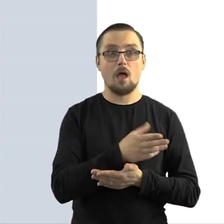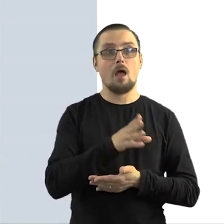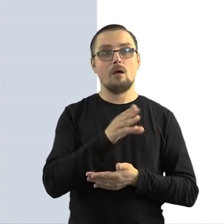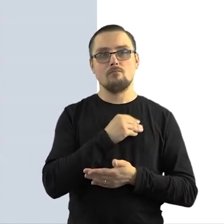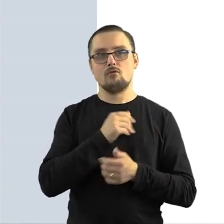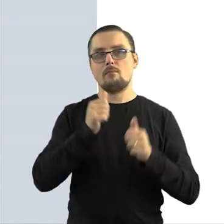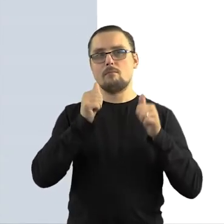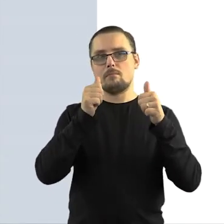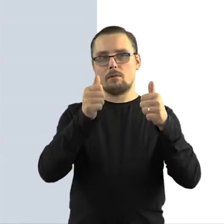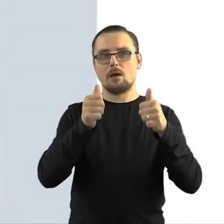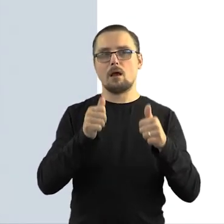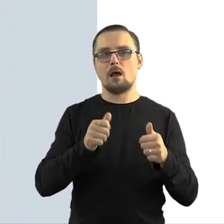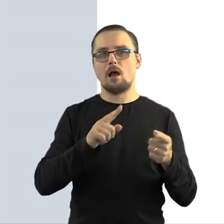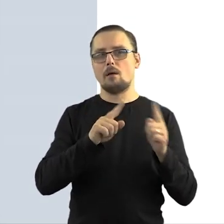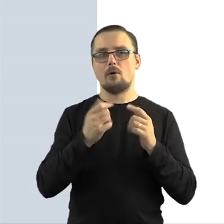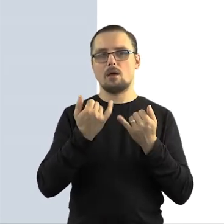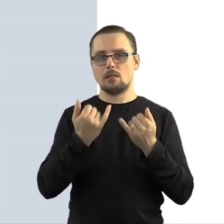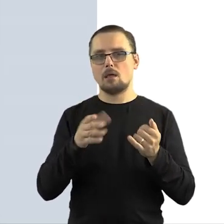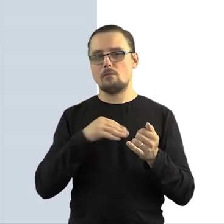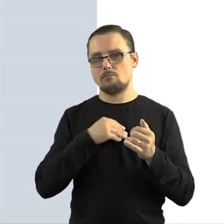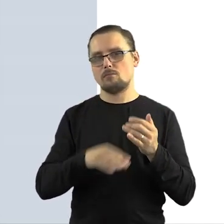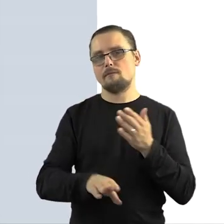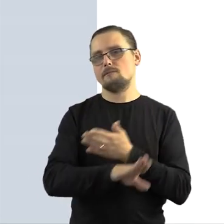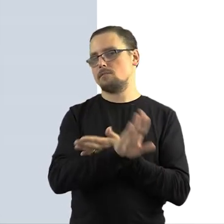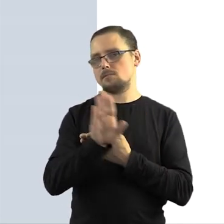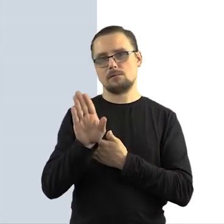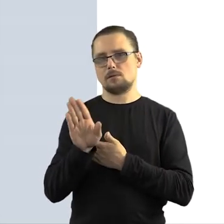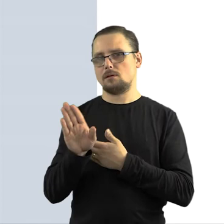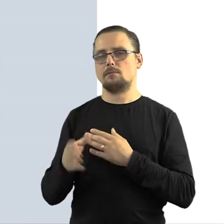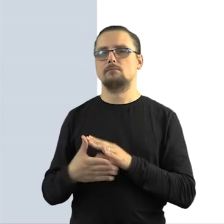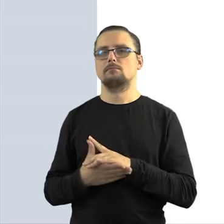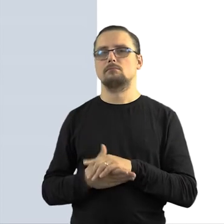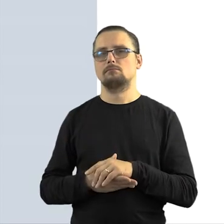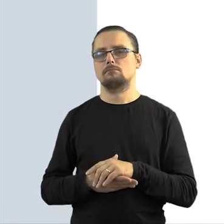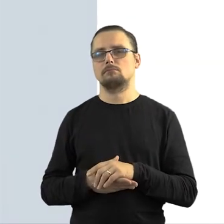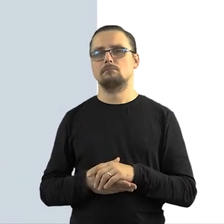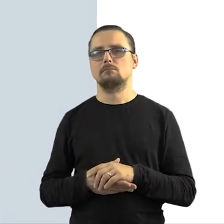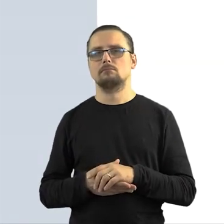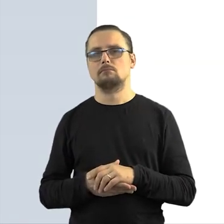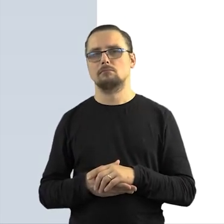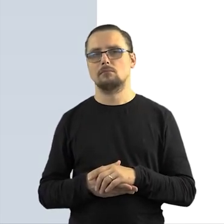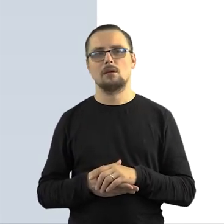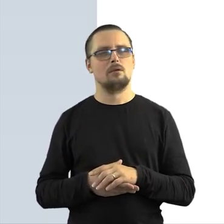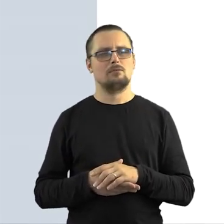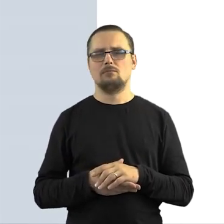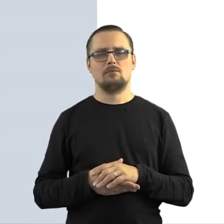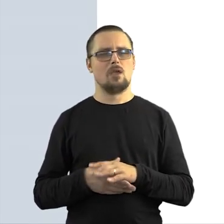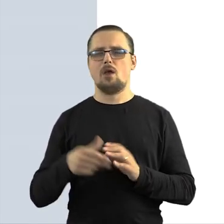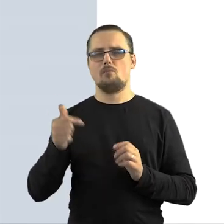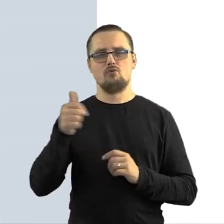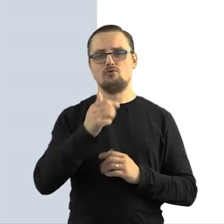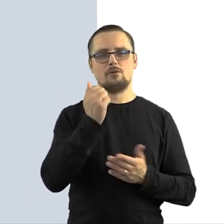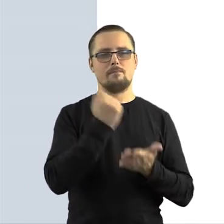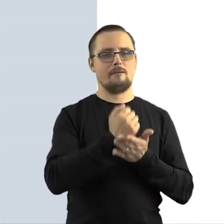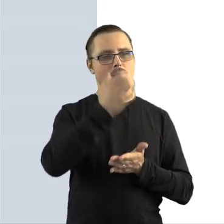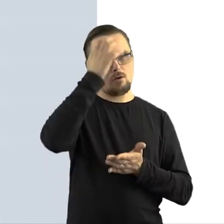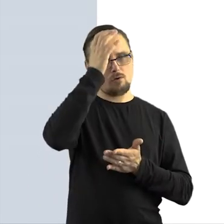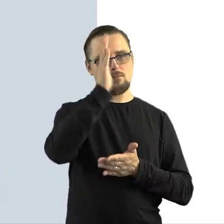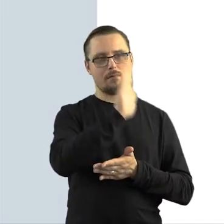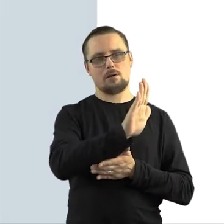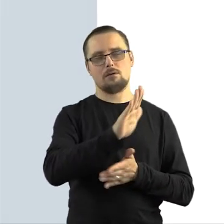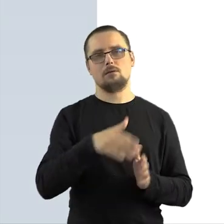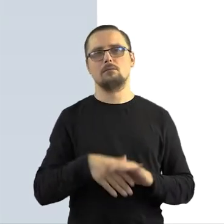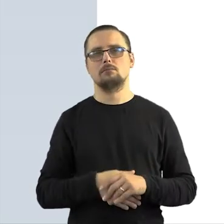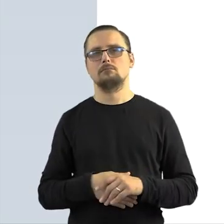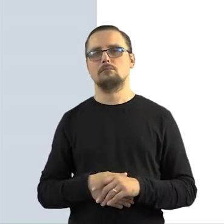wystawiać absolutnie wszystko, co posiadają w swoich zbiorach, niekoniecznie odpowiadając sobie na pytanie, czy mają do tego prawa autorskie, czy nie. No nie